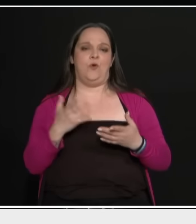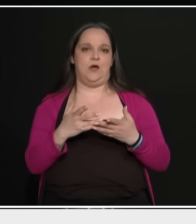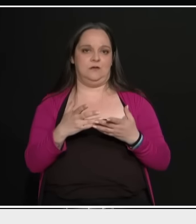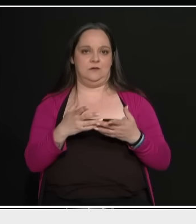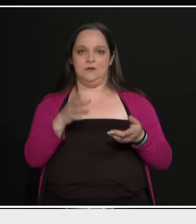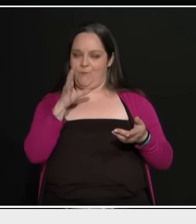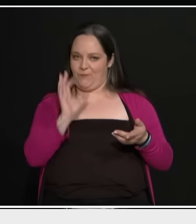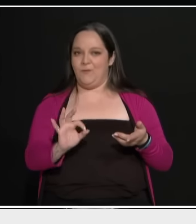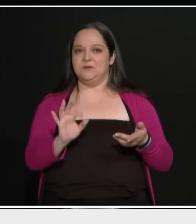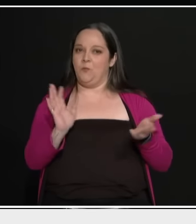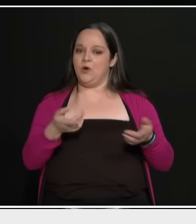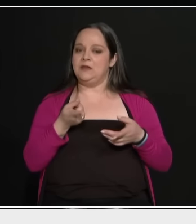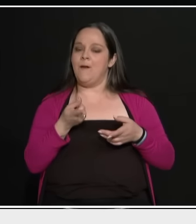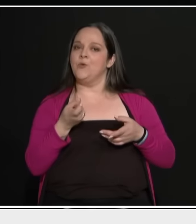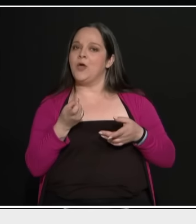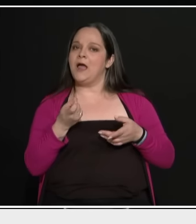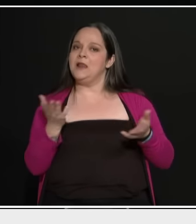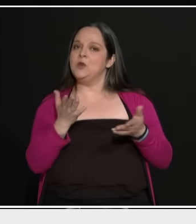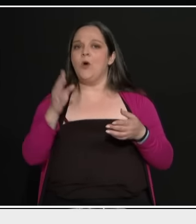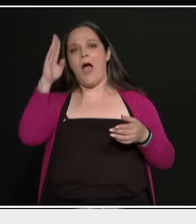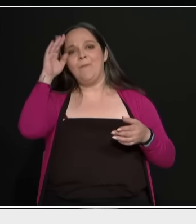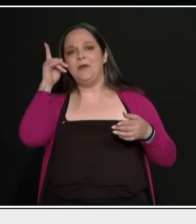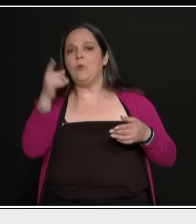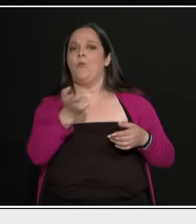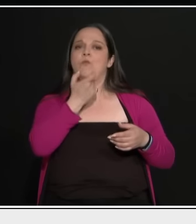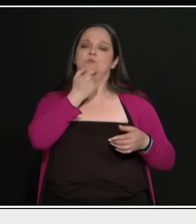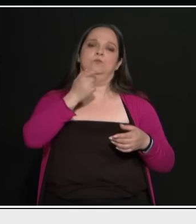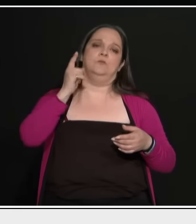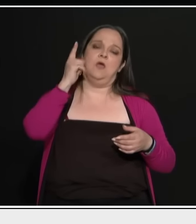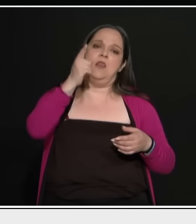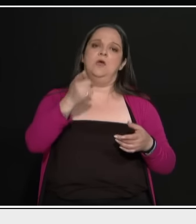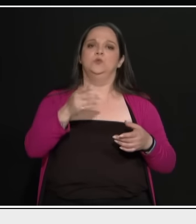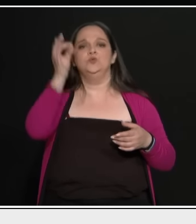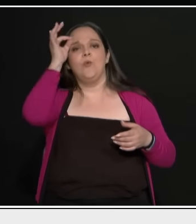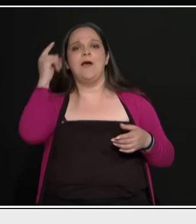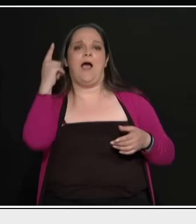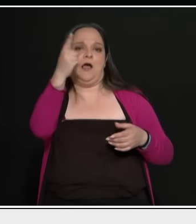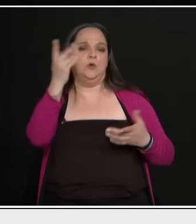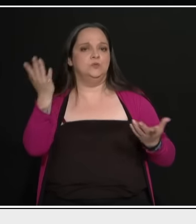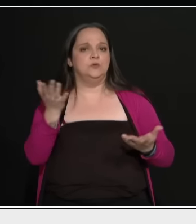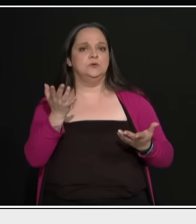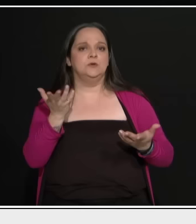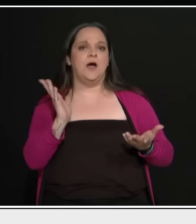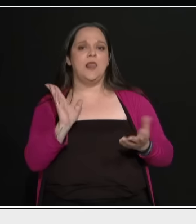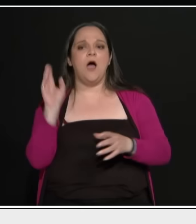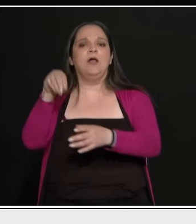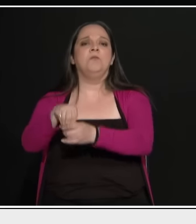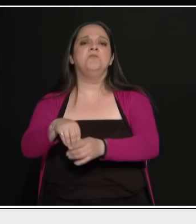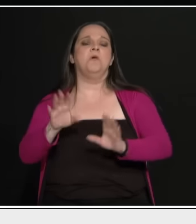μπορεί να προκαλεί λίγο τους Αμερικάνους, τους Εγγλέζους, τους Γάλλους. Αλλά τι, επεμβαίνουνε. Δεν επεμβαίνουν αυτοί.